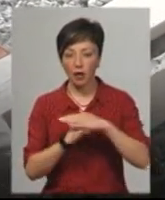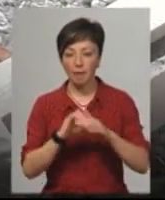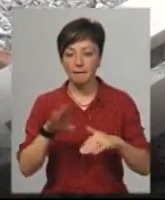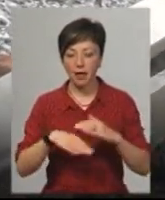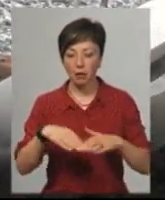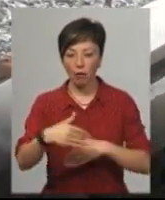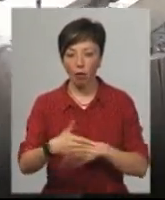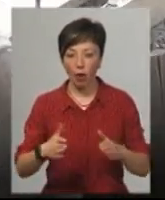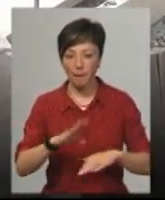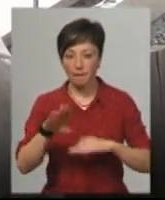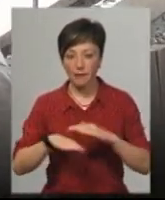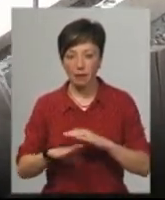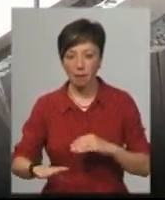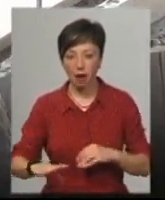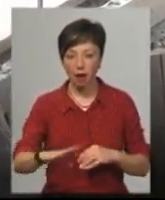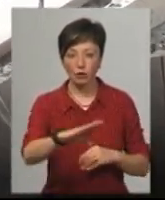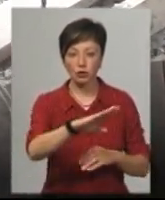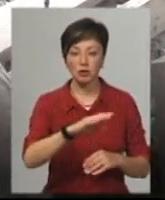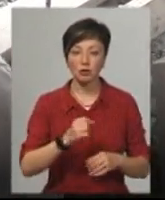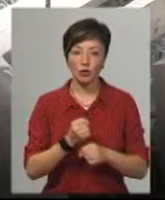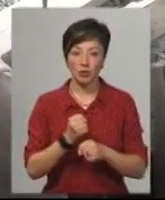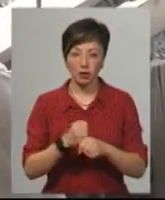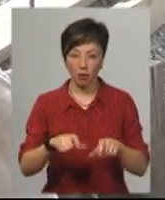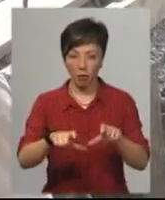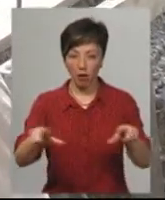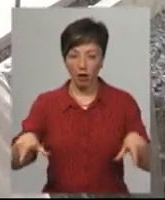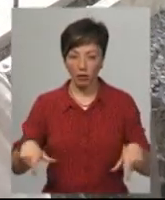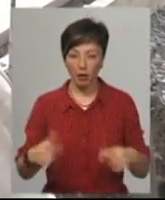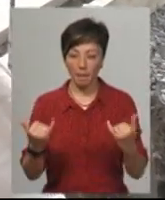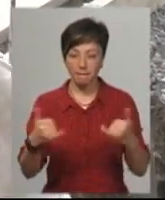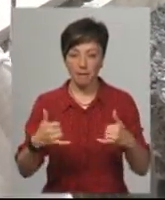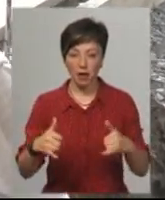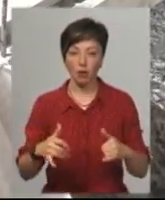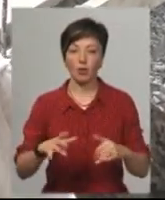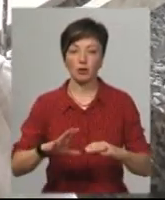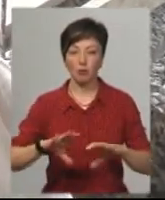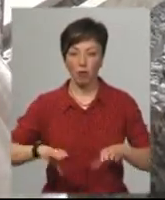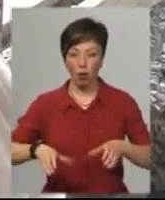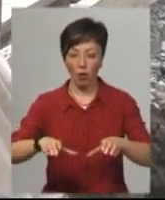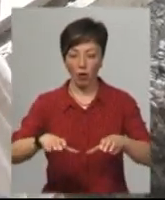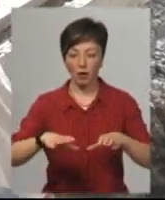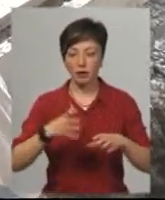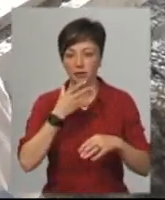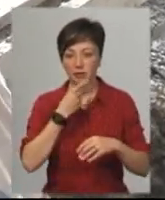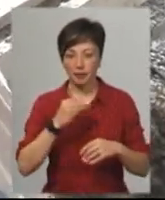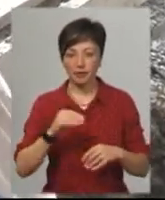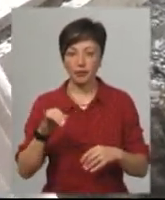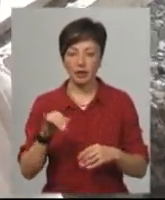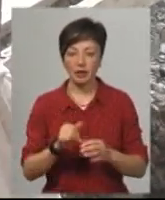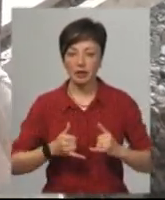блоки, під пандусів. А для цього це виставити опалубку, прийняти бетон, положити блоки у рядочок красиво,